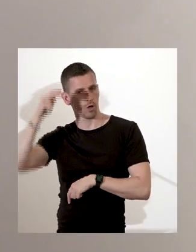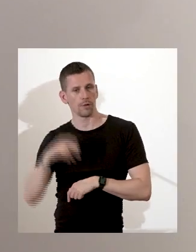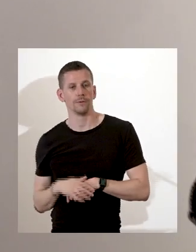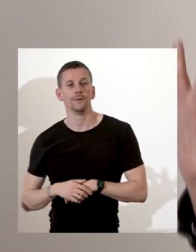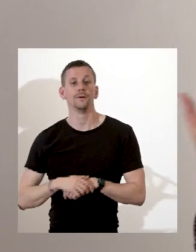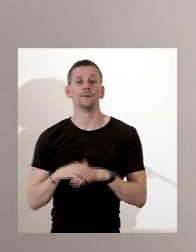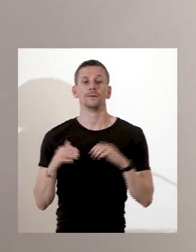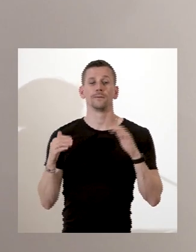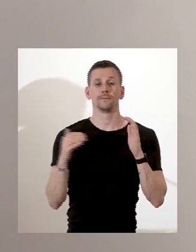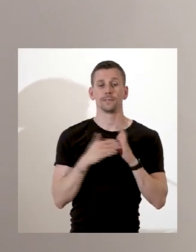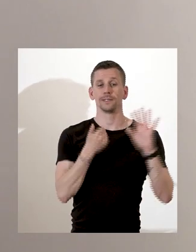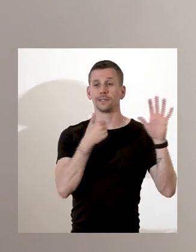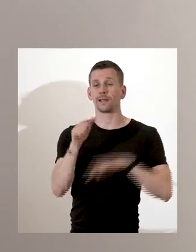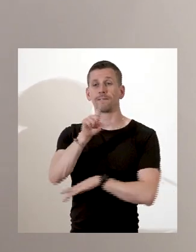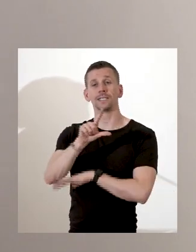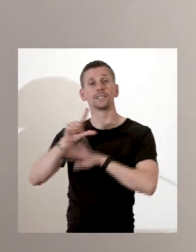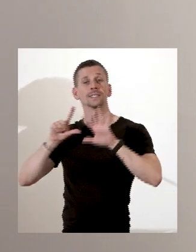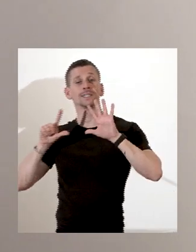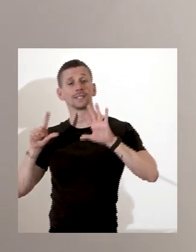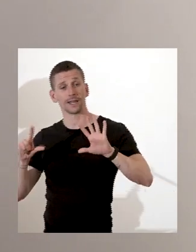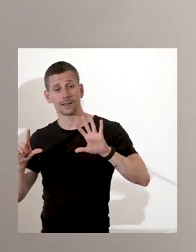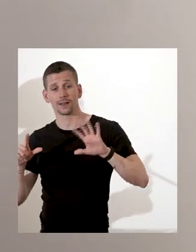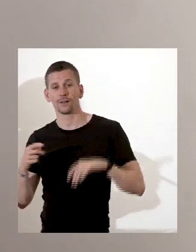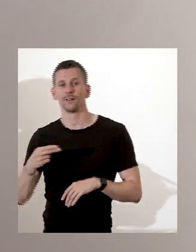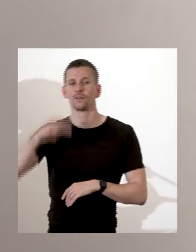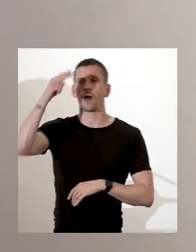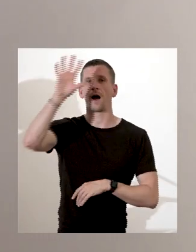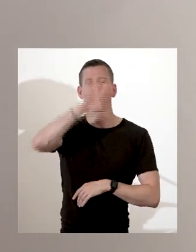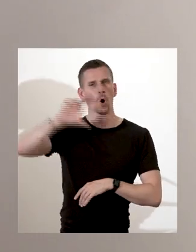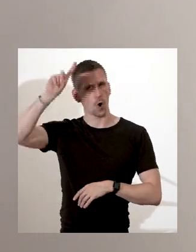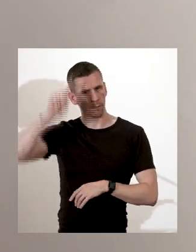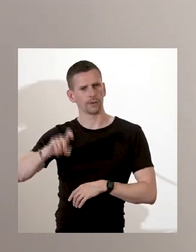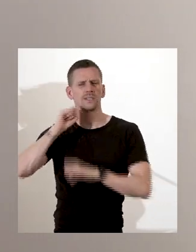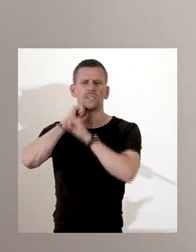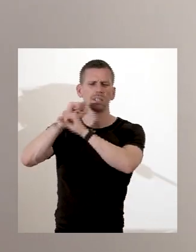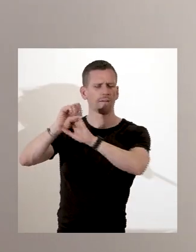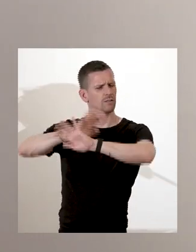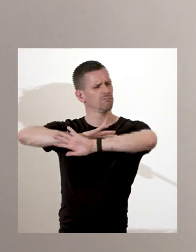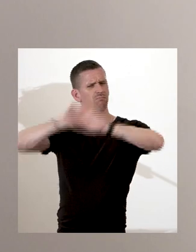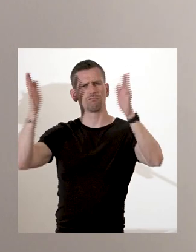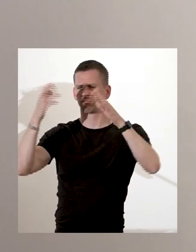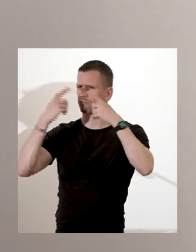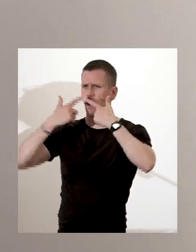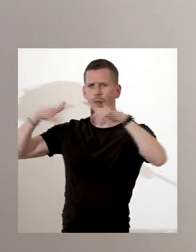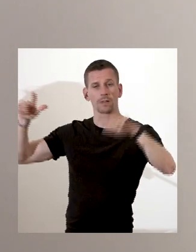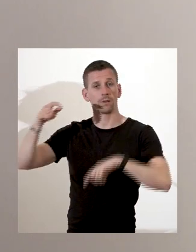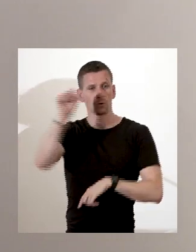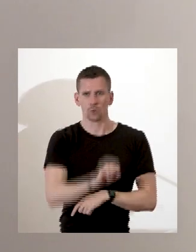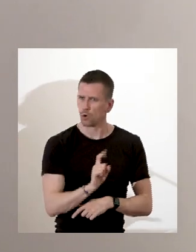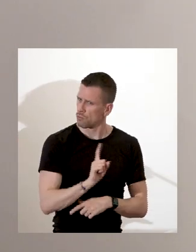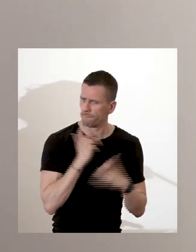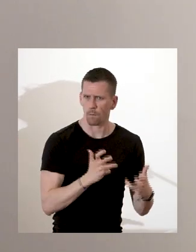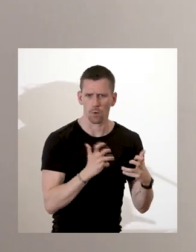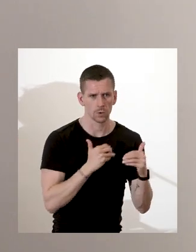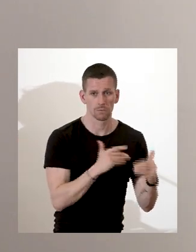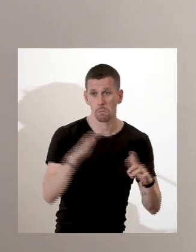sudiste et État du Nord libre sont de plus en plus fortes jusqu'au déclenchement de la guerre de sécession. Pendant la guerre de sécession, New York est